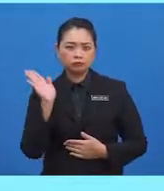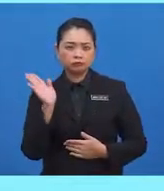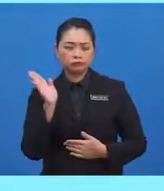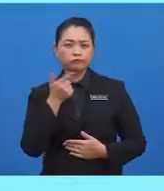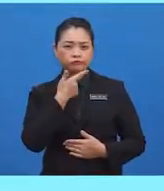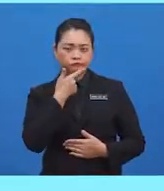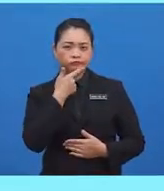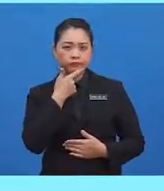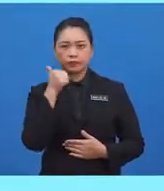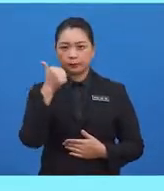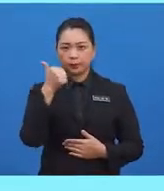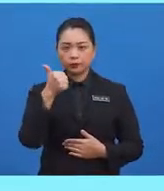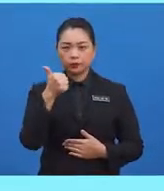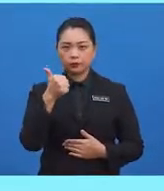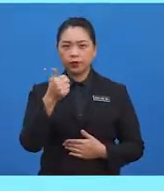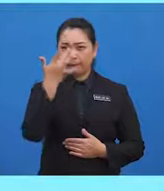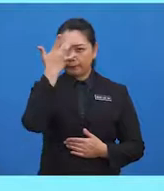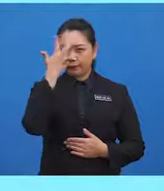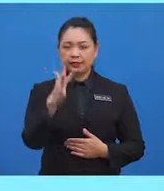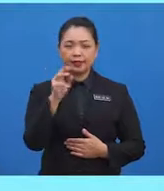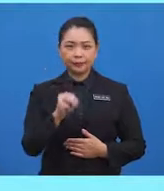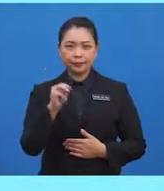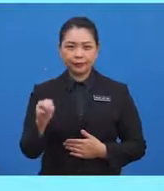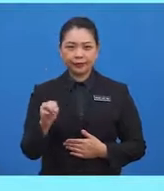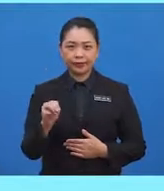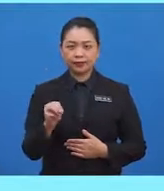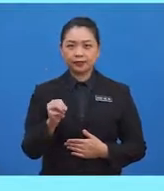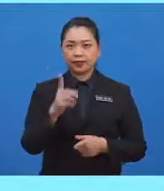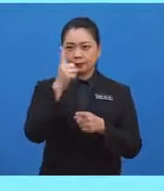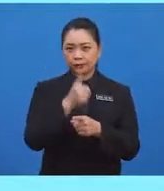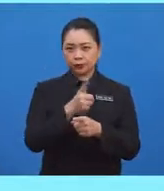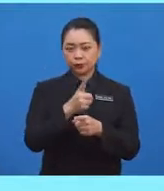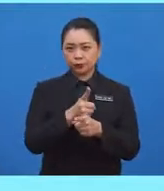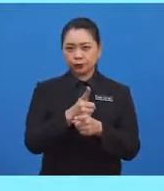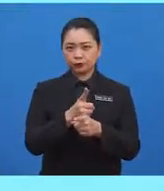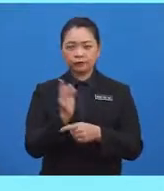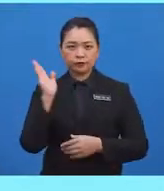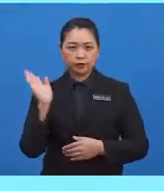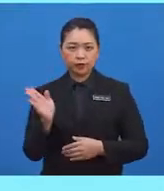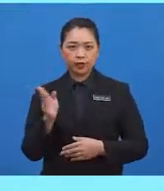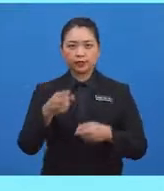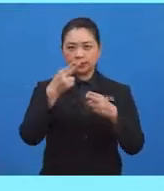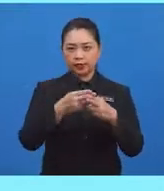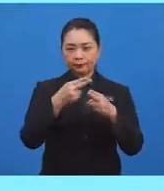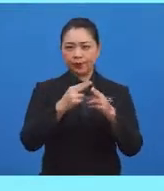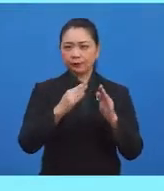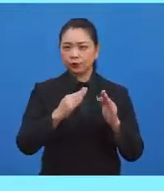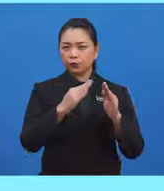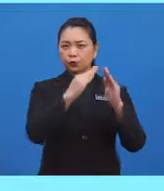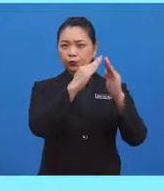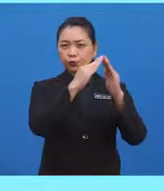Bagus, pandai murid-murid. Betul? Ia dinamakan penjuru.